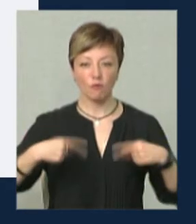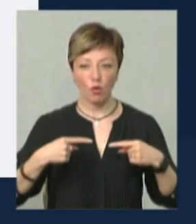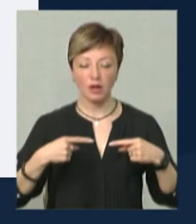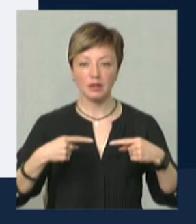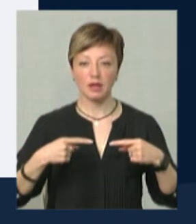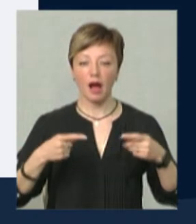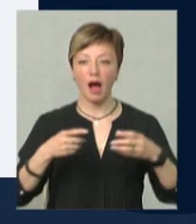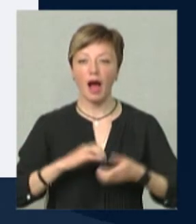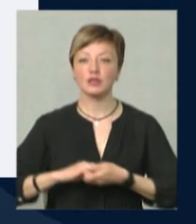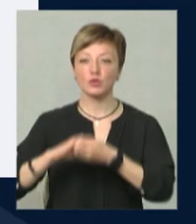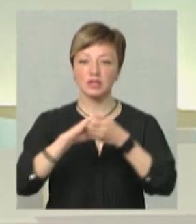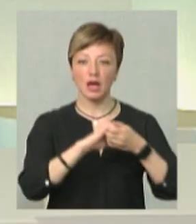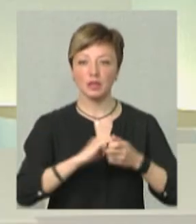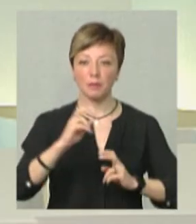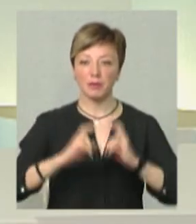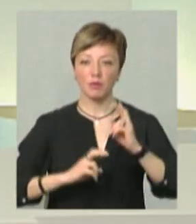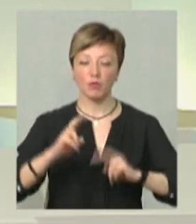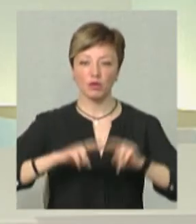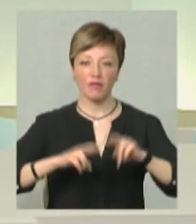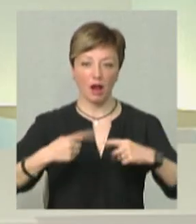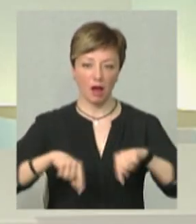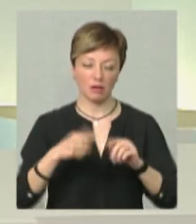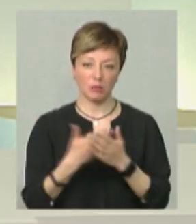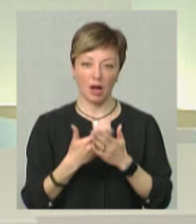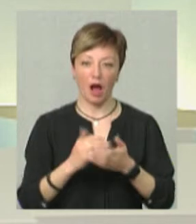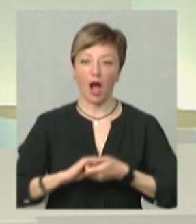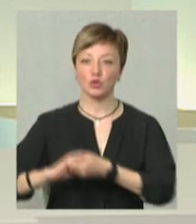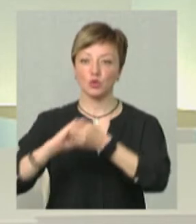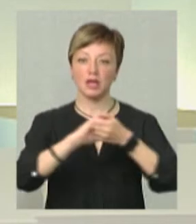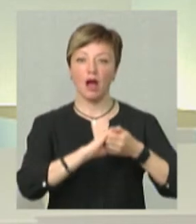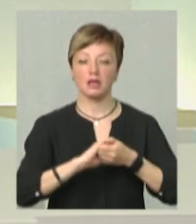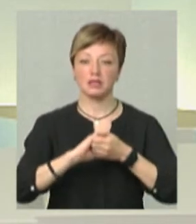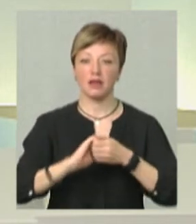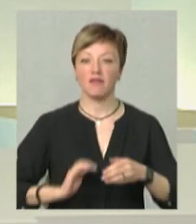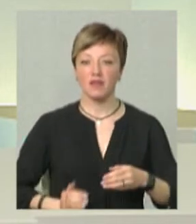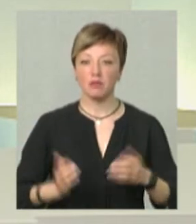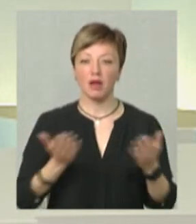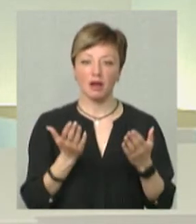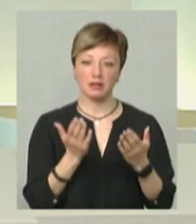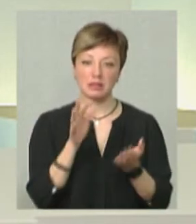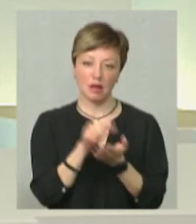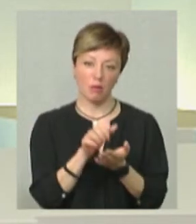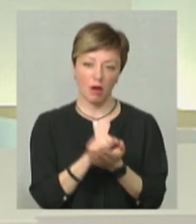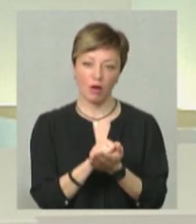створені асоціацією підприємств будівельної галузі. наприклад, асоціація фірм, які